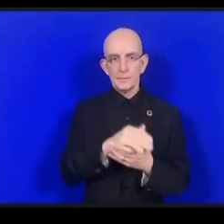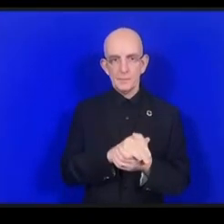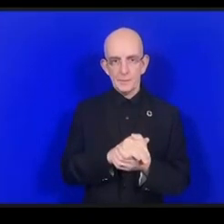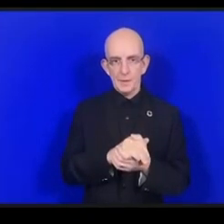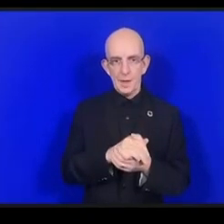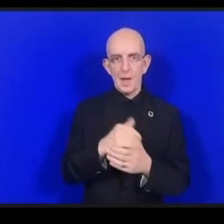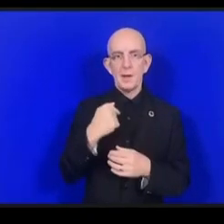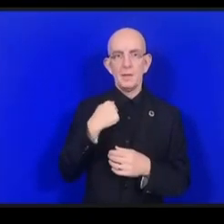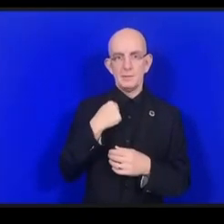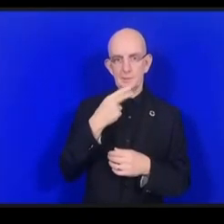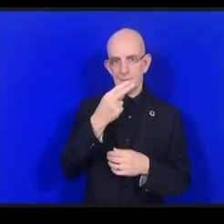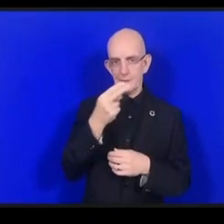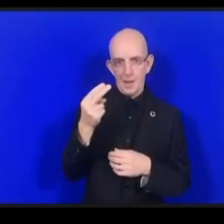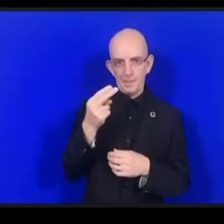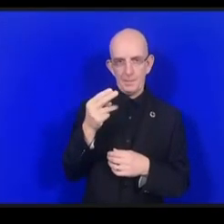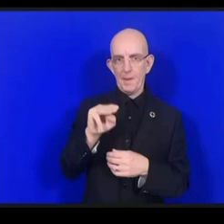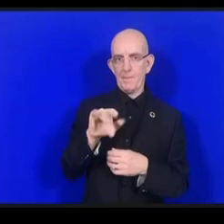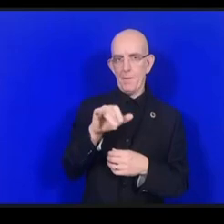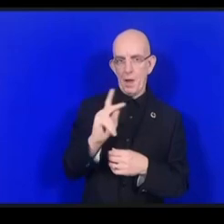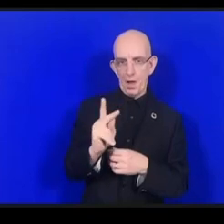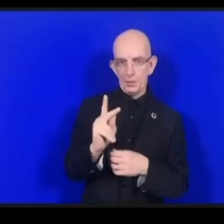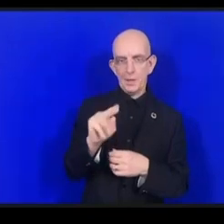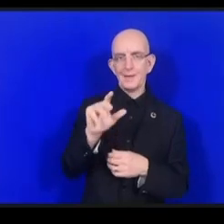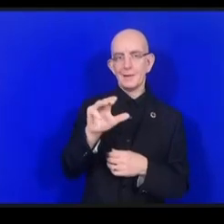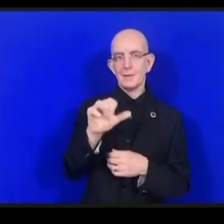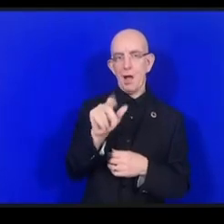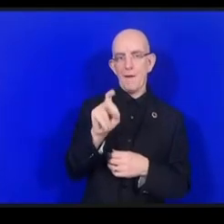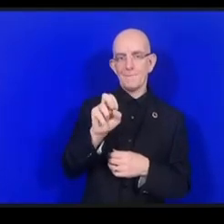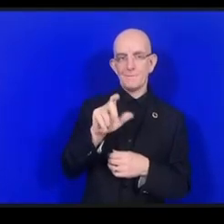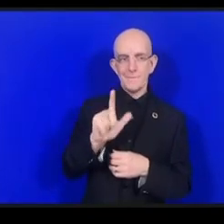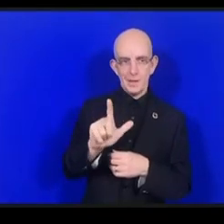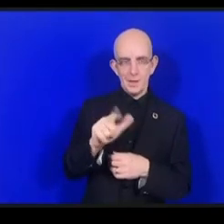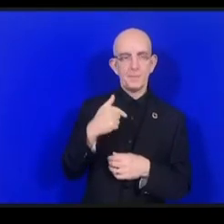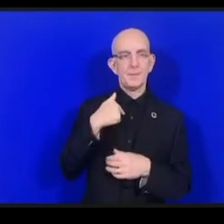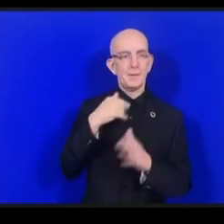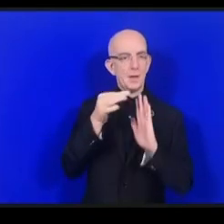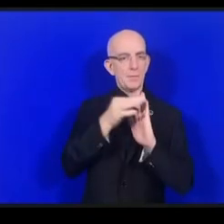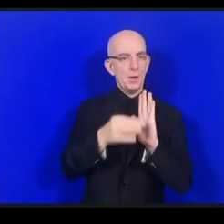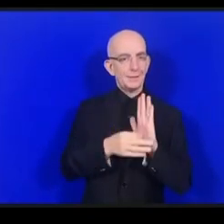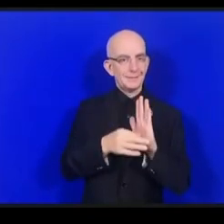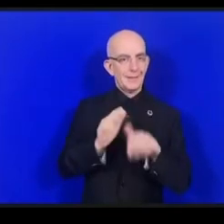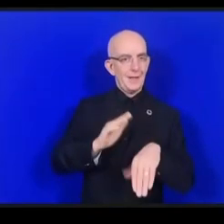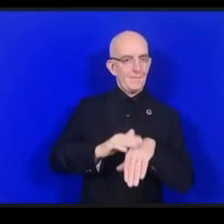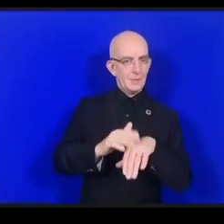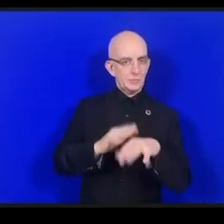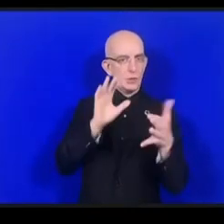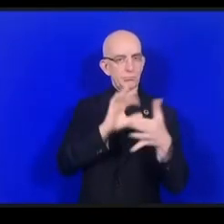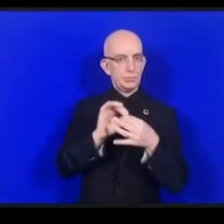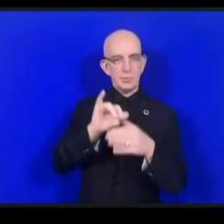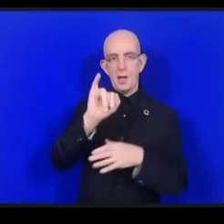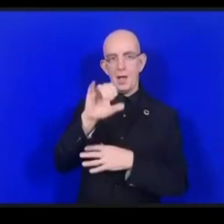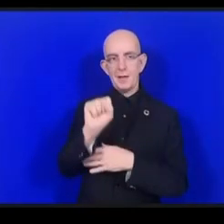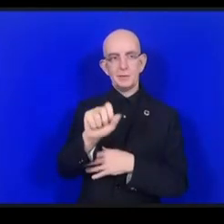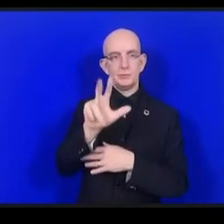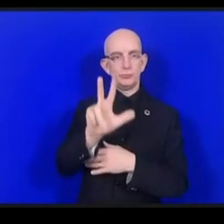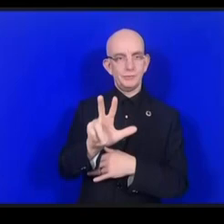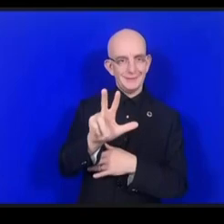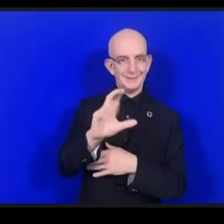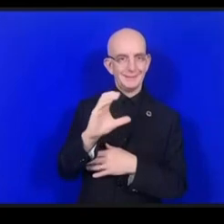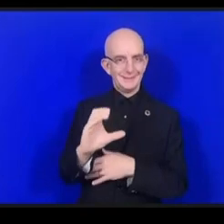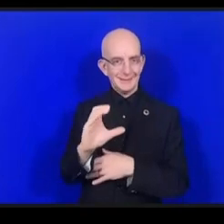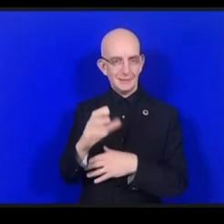وأنا مستشار لدى اس3 وهي تحالف